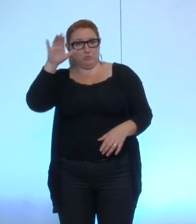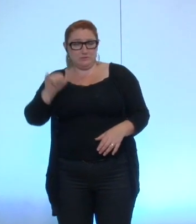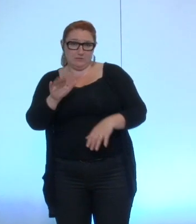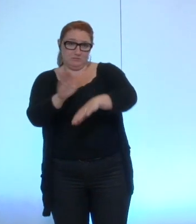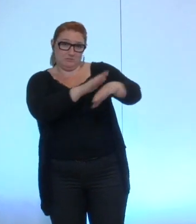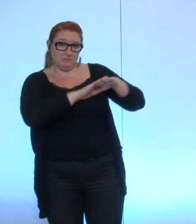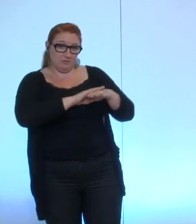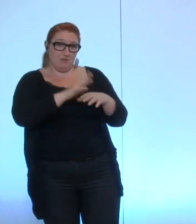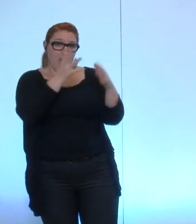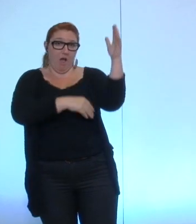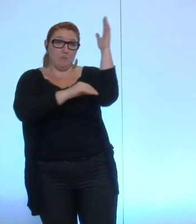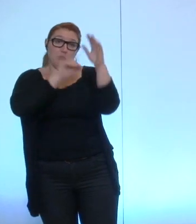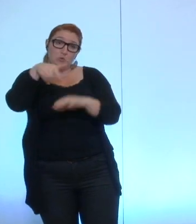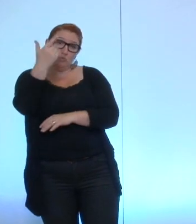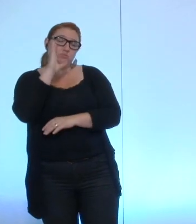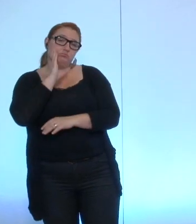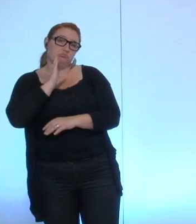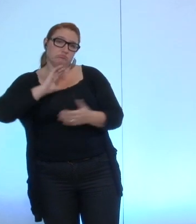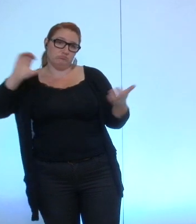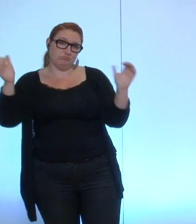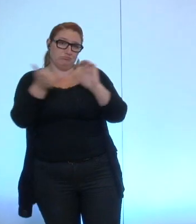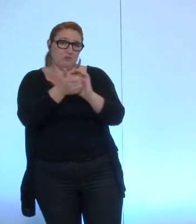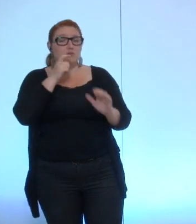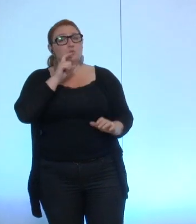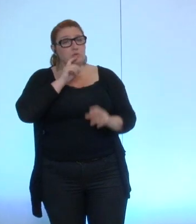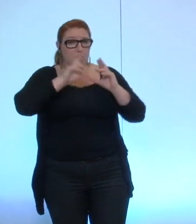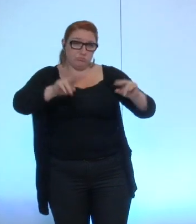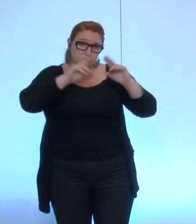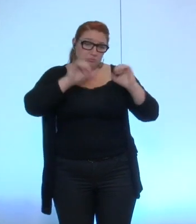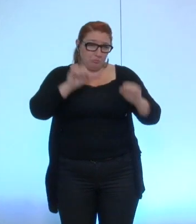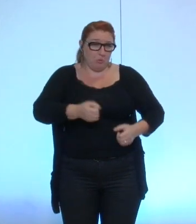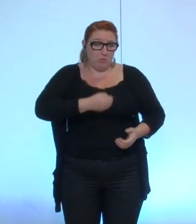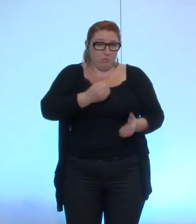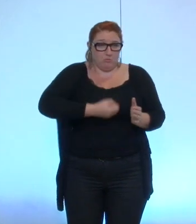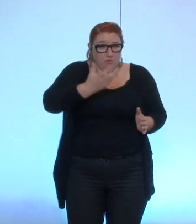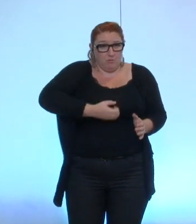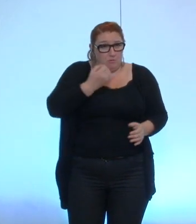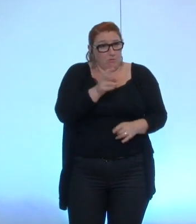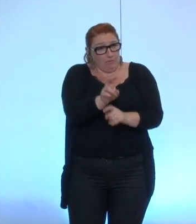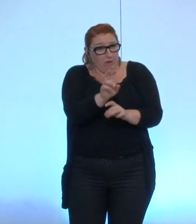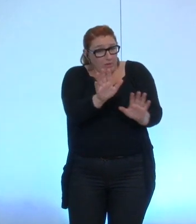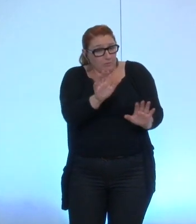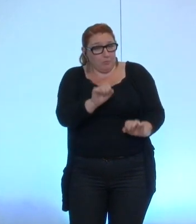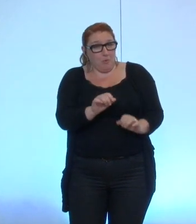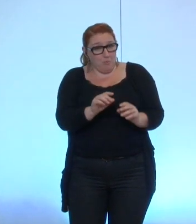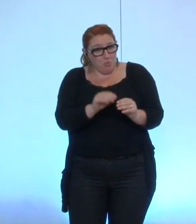12 amendements donc vous aurez tout le loisir également de vous exprimer gardez-en sous la semelle